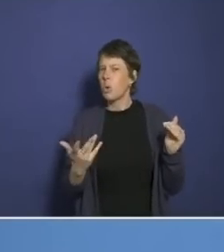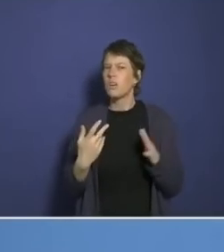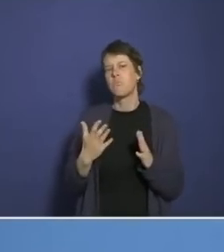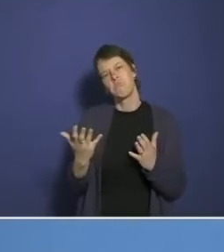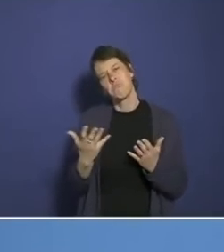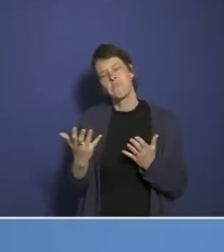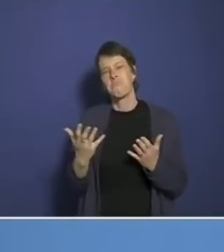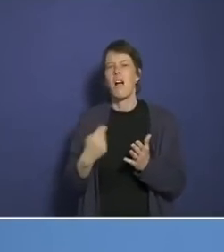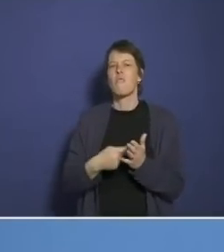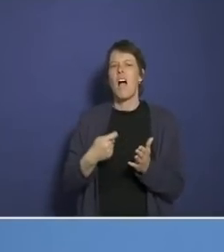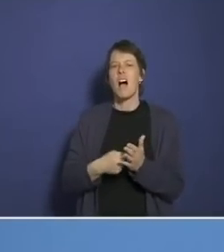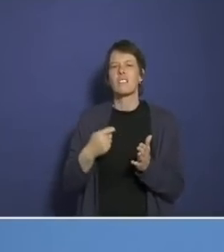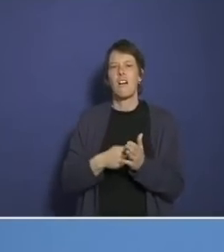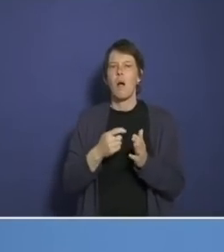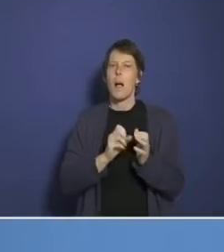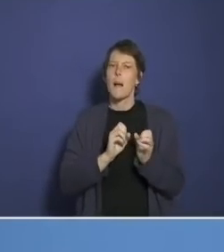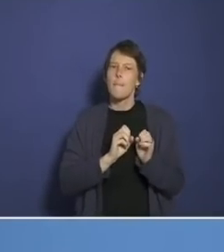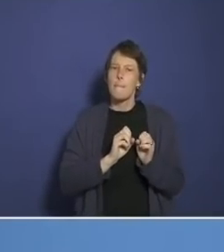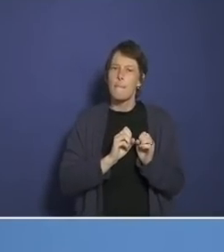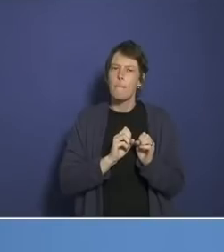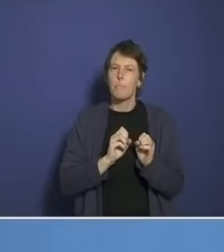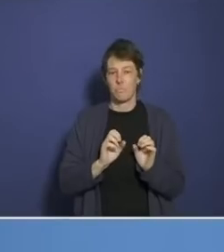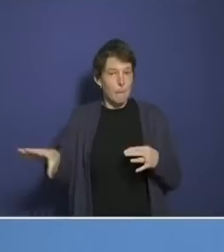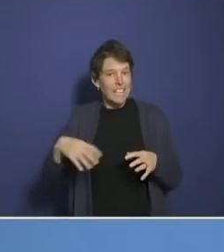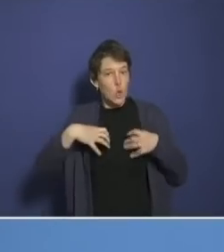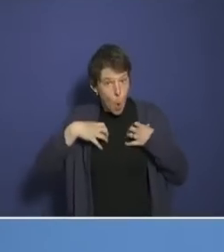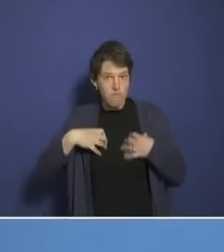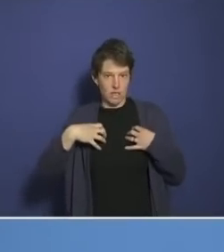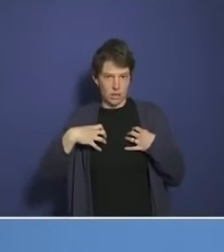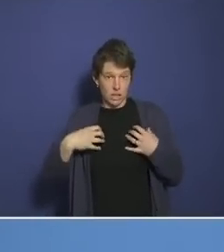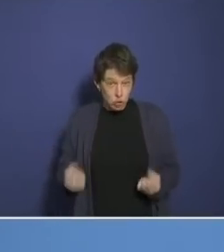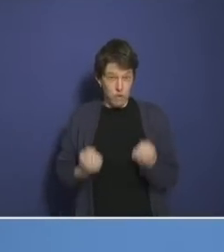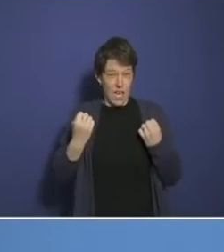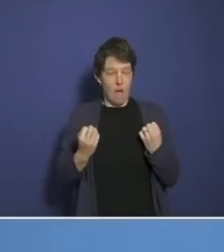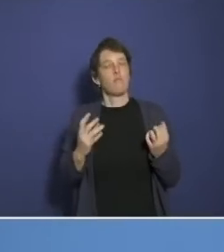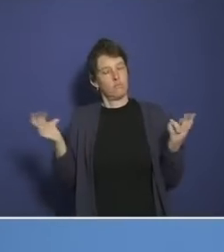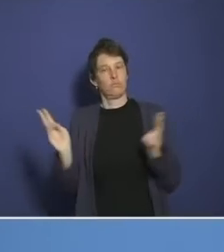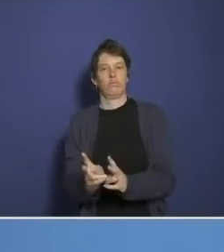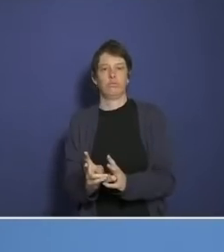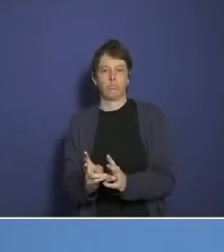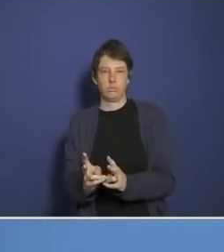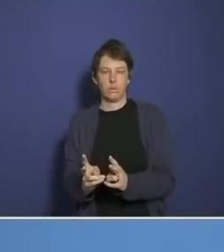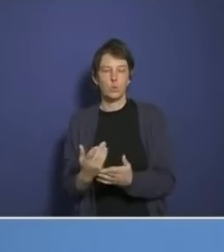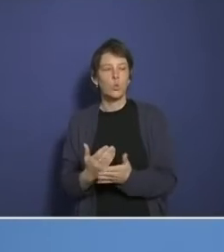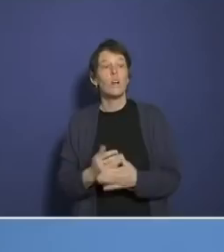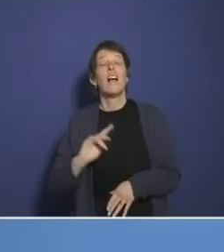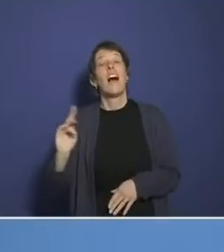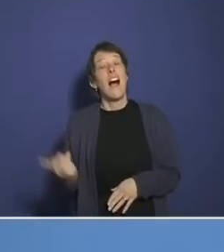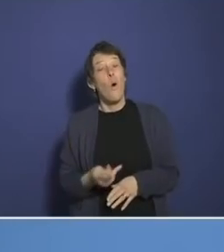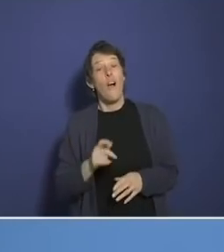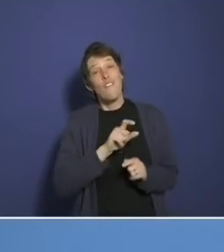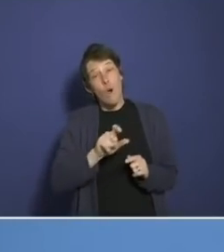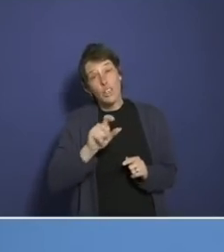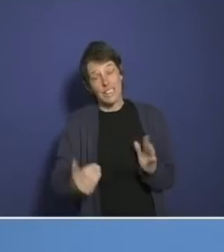von den vorpandemischen Jahren. Und bei der Zahl der wöchentlichen Neuaufnahmen schwerer